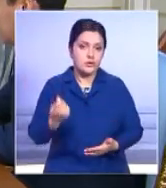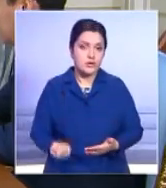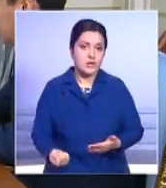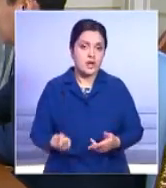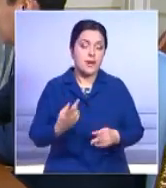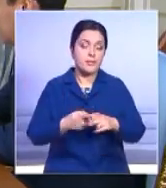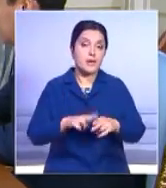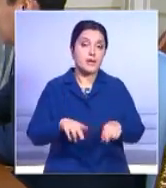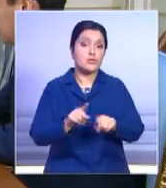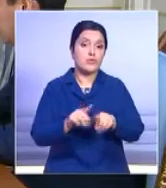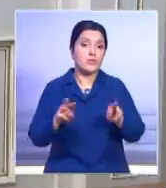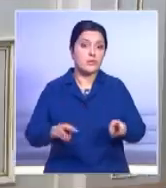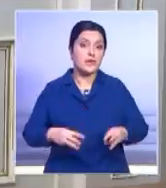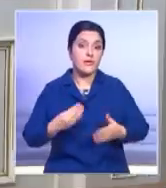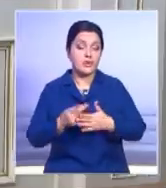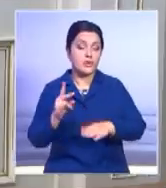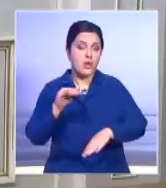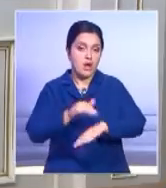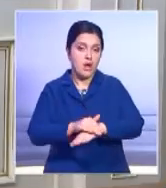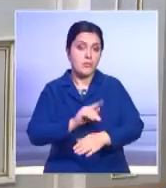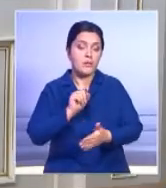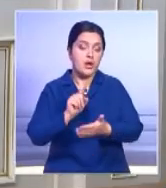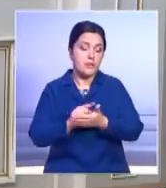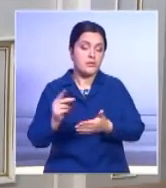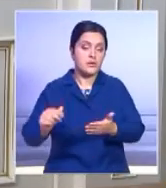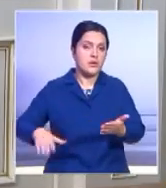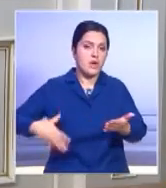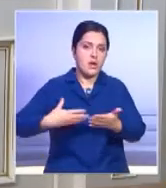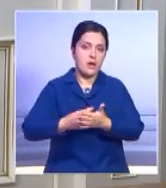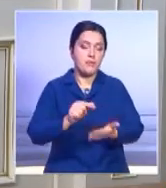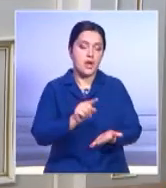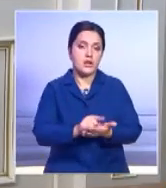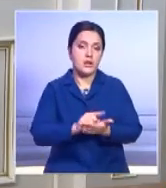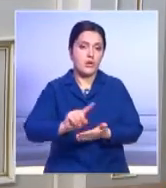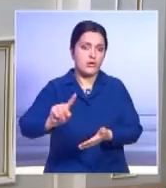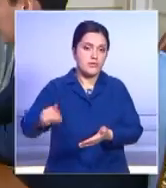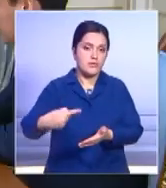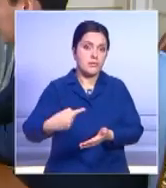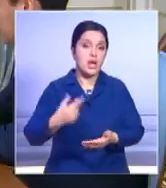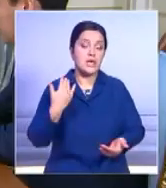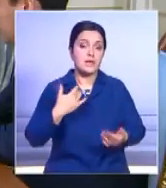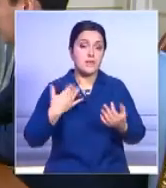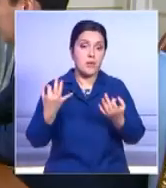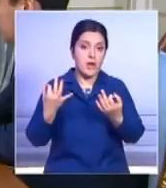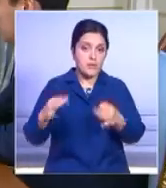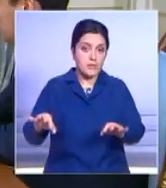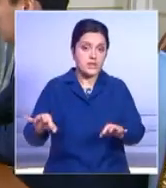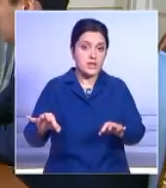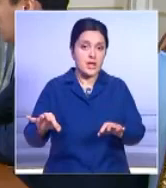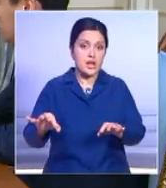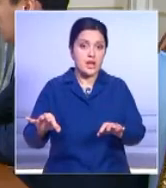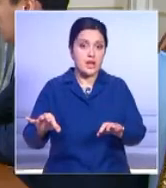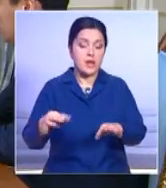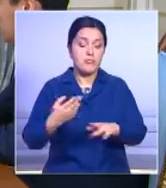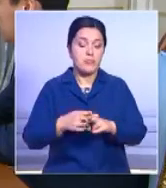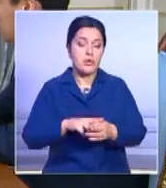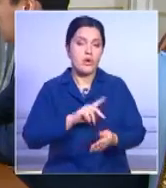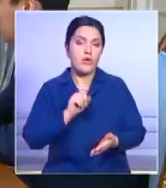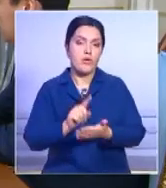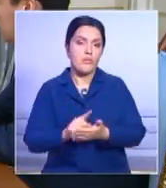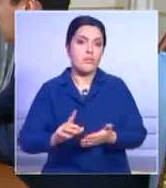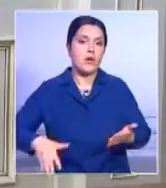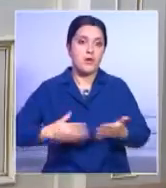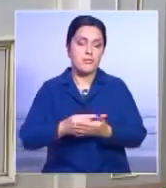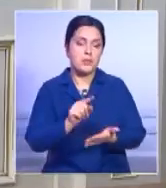министерство финансов должно улавливать. То есть мы позволяем это иметь. То есть раз ты это позволяешь, то соответственно